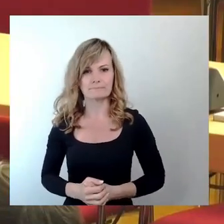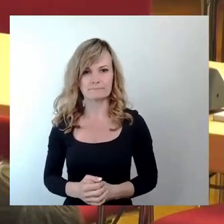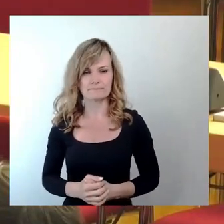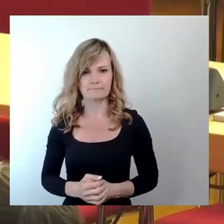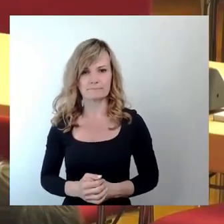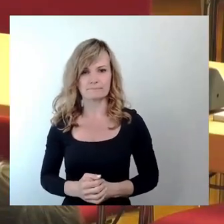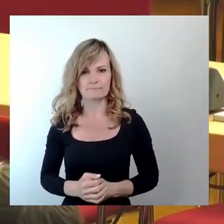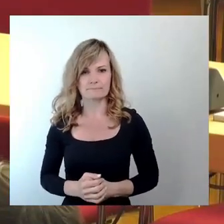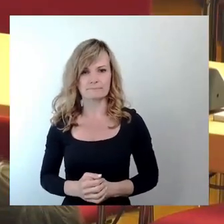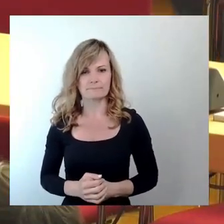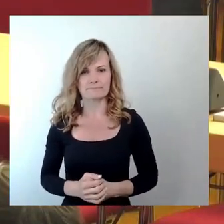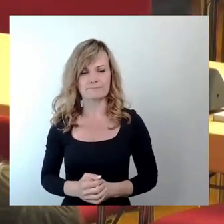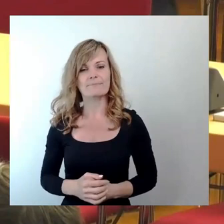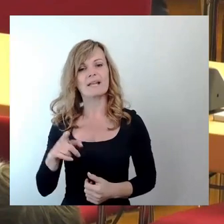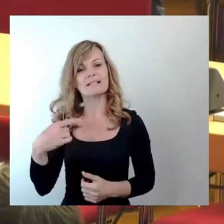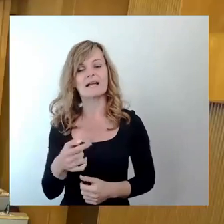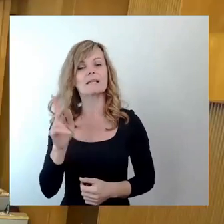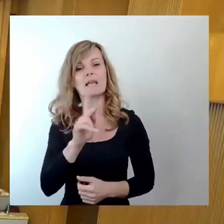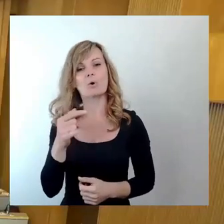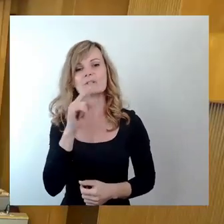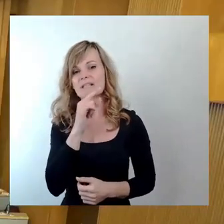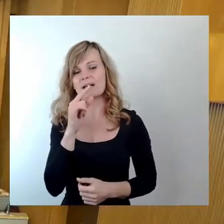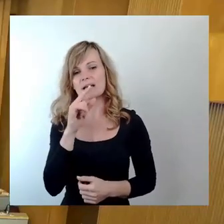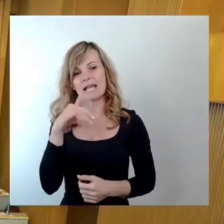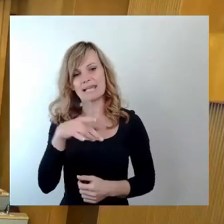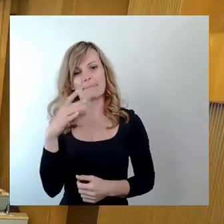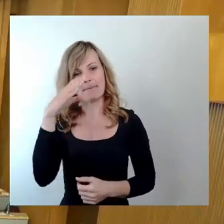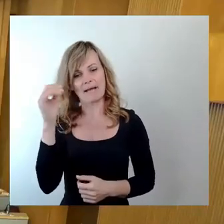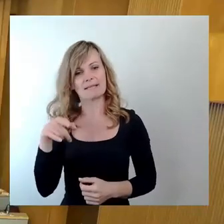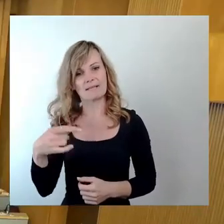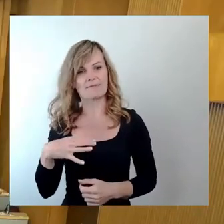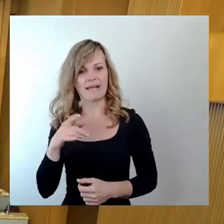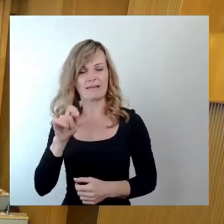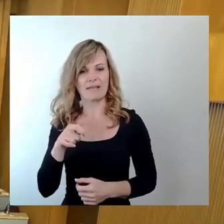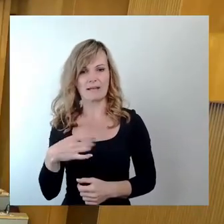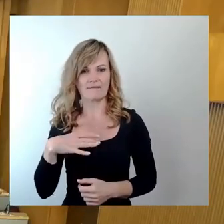Dann wäre Klaus Lippmann, der nächste Redner, Fraktion Freie Wähler, Freie Bürger.